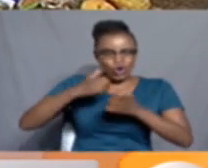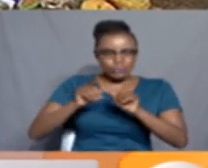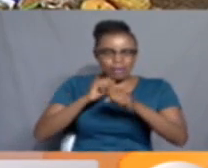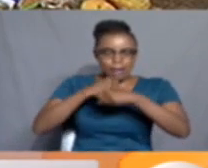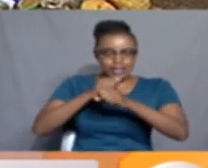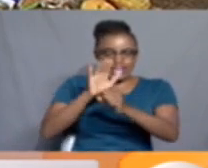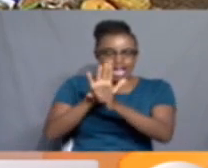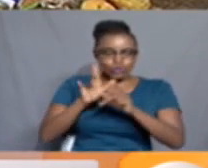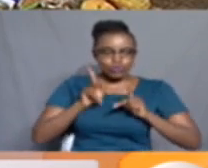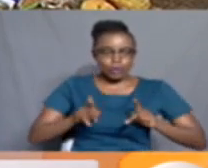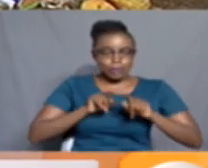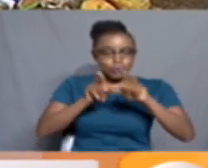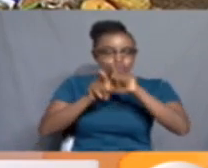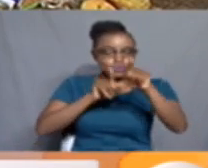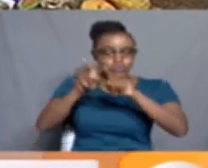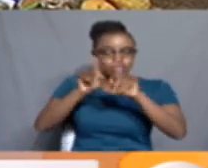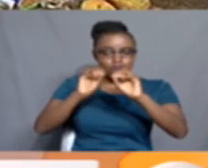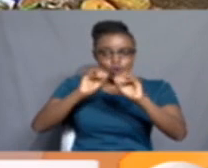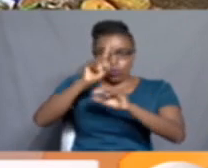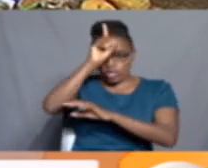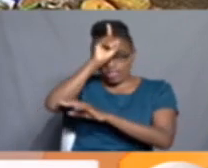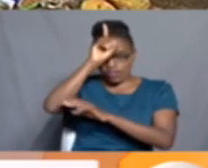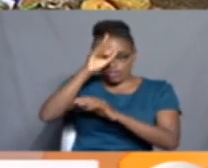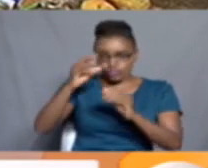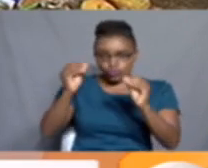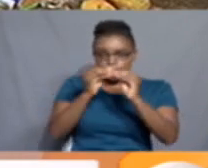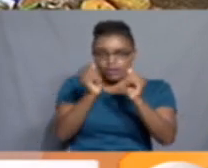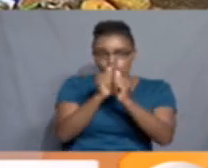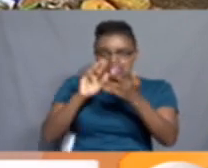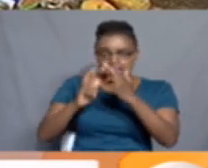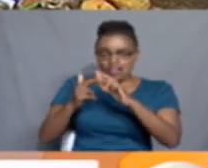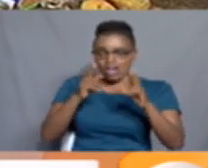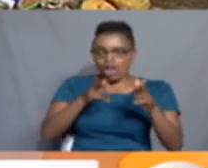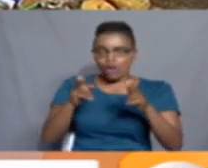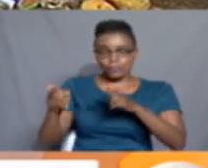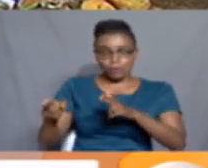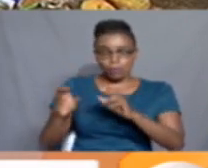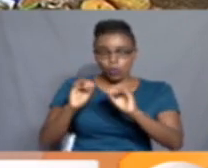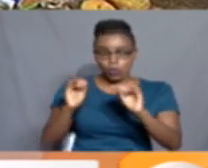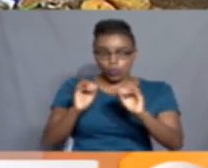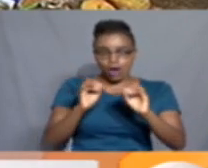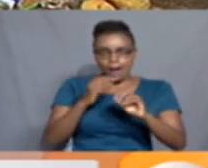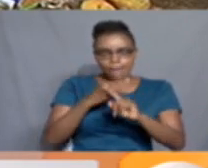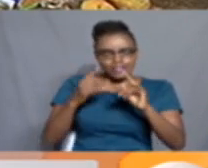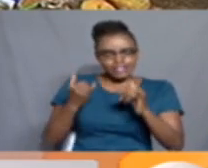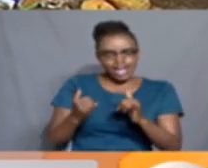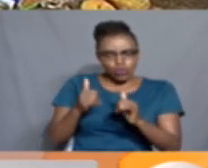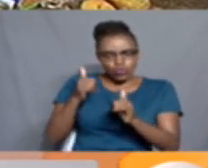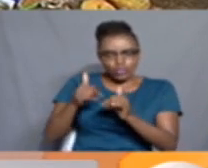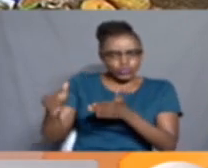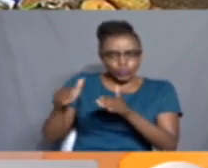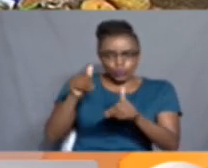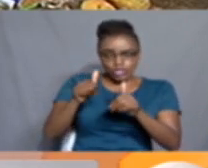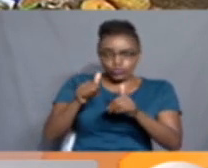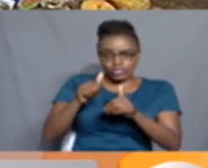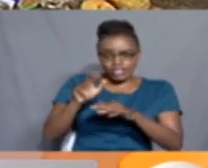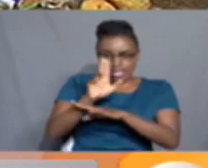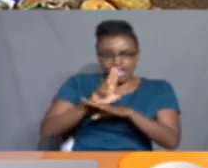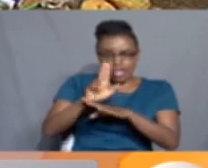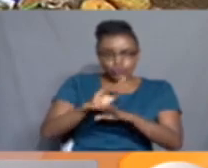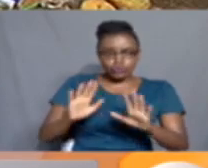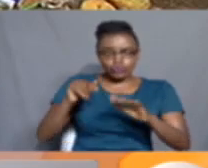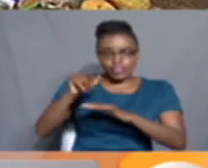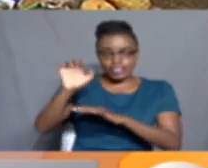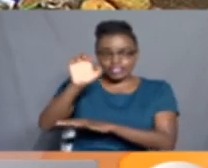wengi kutosafiri mashambani kujumwika na jamii zao kama ilivyo kawaida lakini je ni mbenuzipi watu wanatumia ili kusherekea